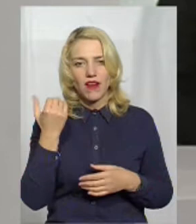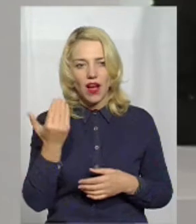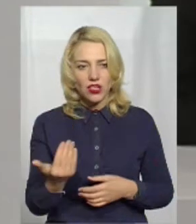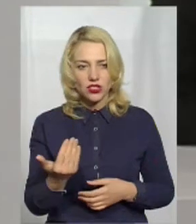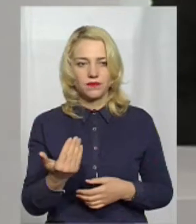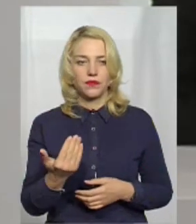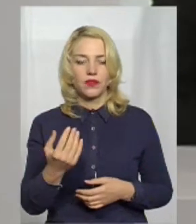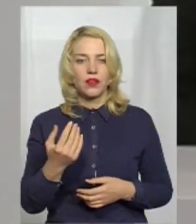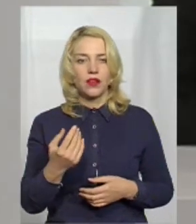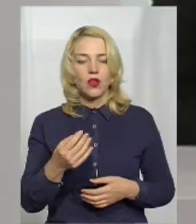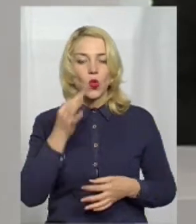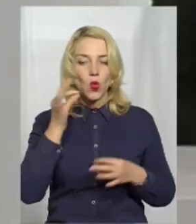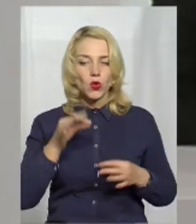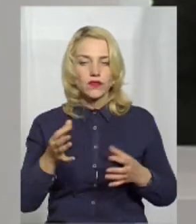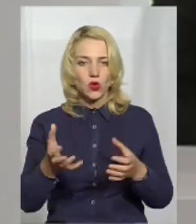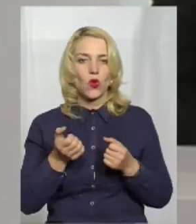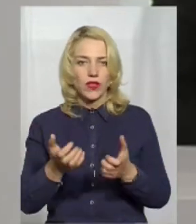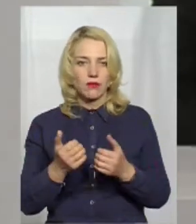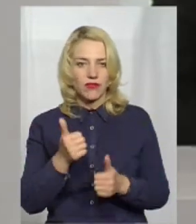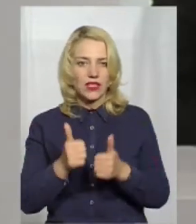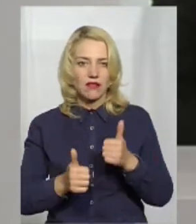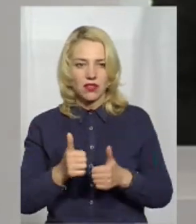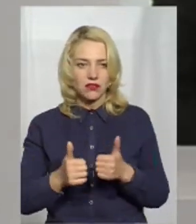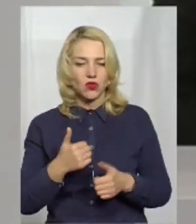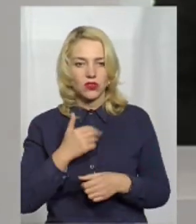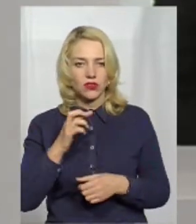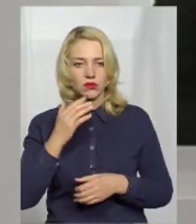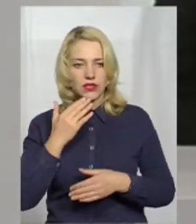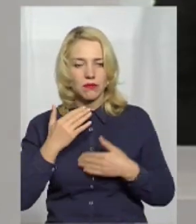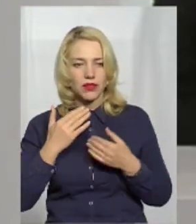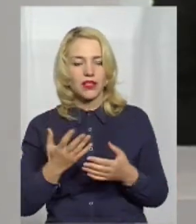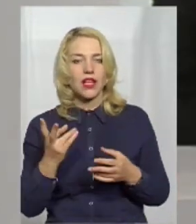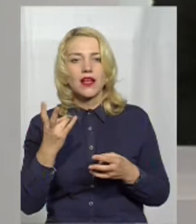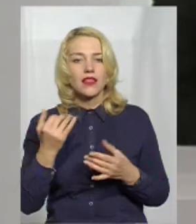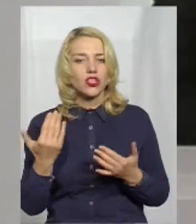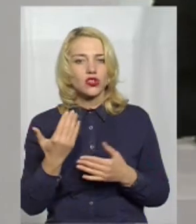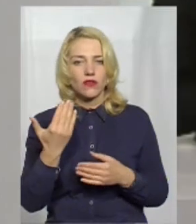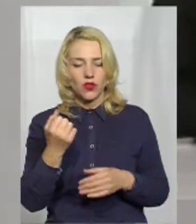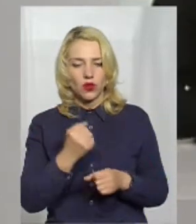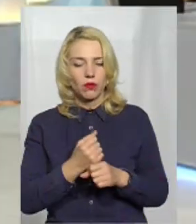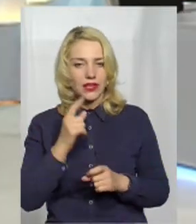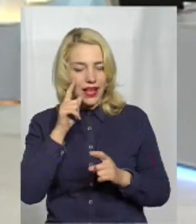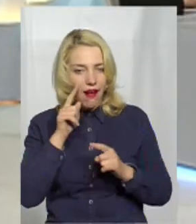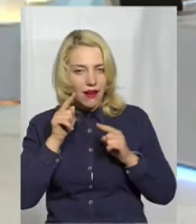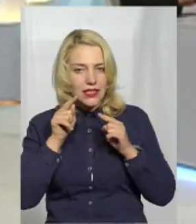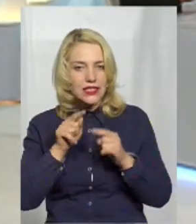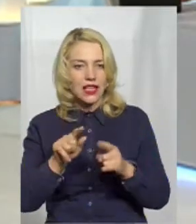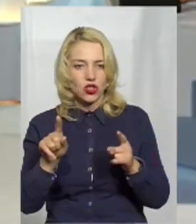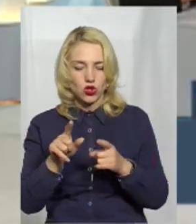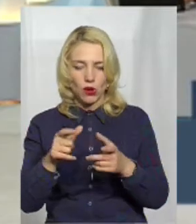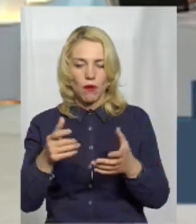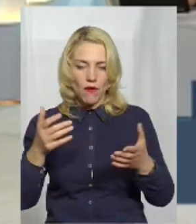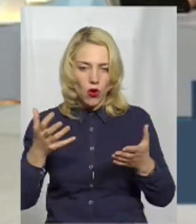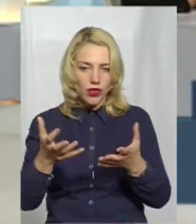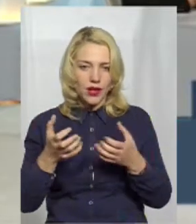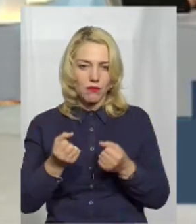добрий досвід отримування грантів, хотілося б запитати, а на що ви робите акцент, щоб все ж таки отримати перемогу і отримати